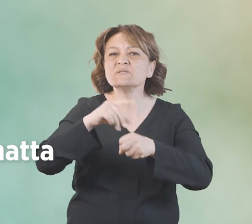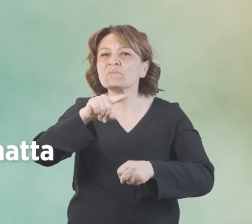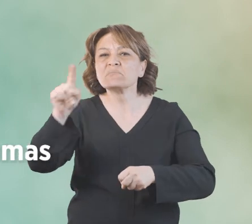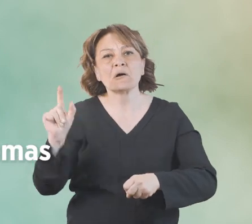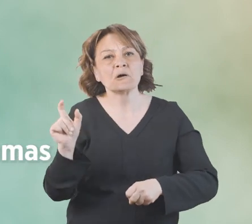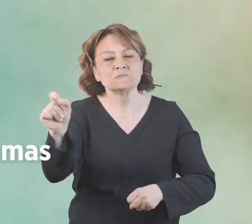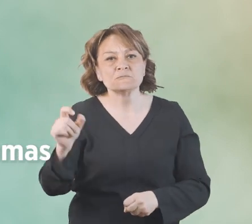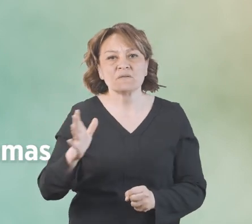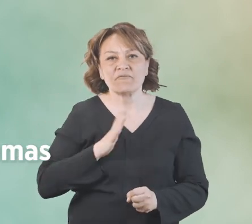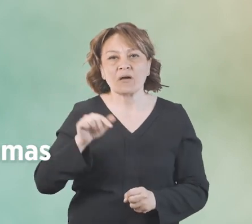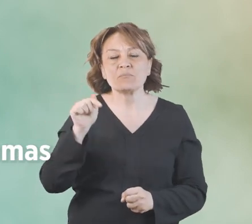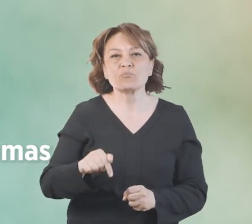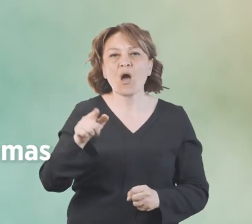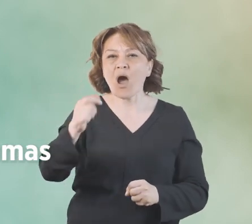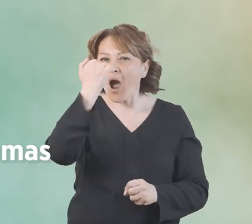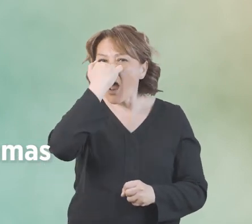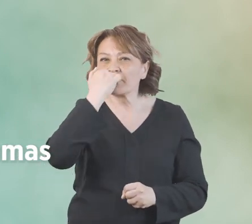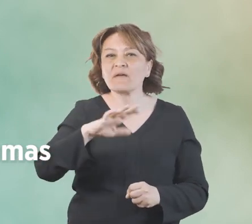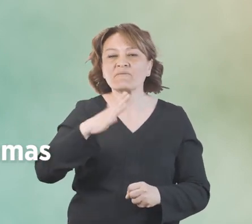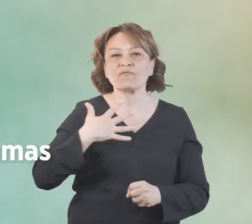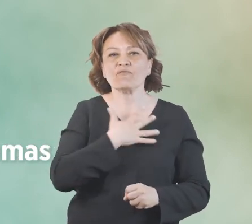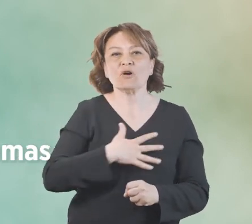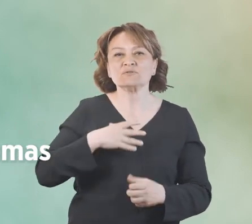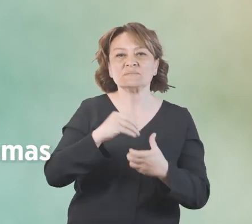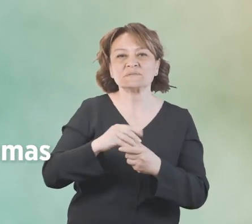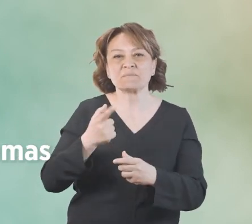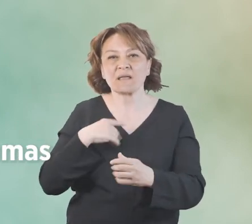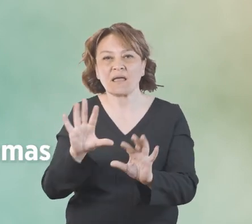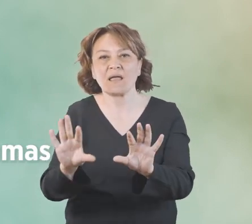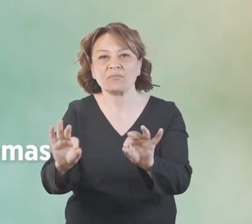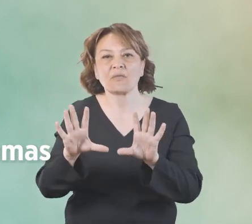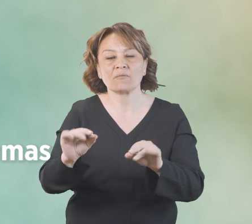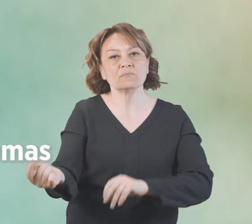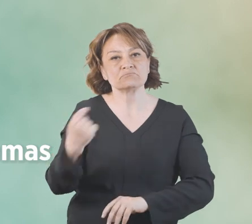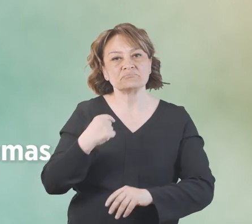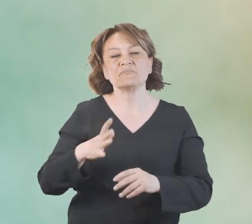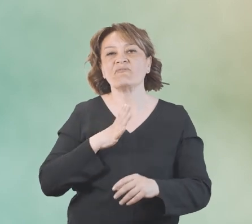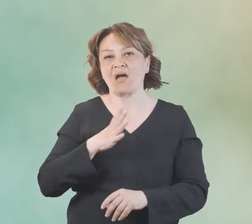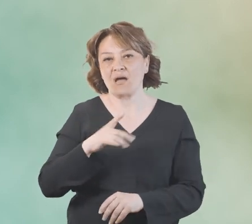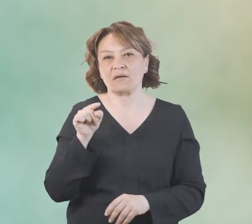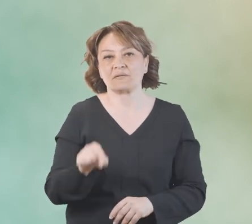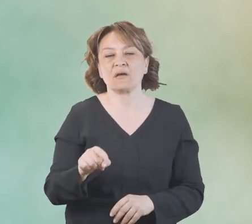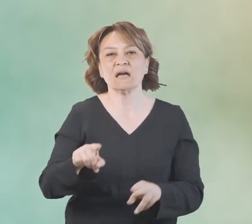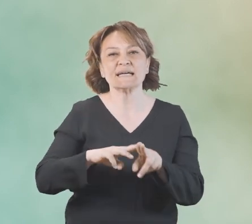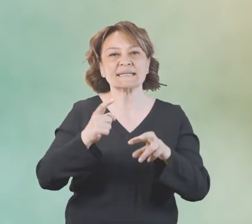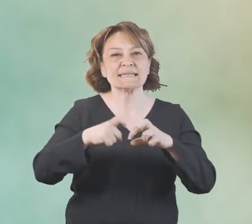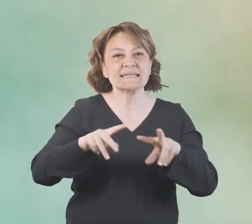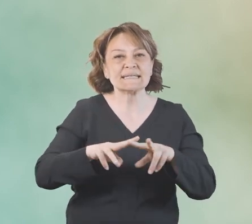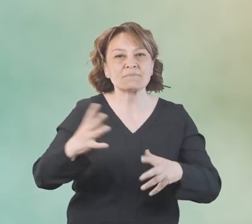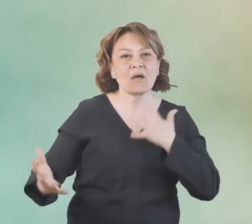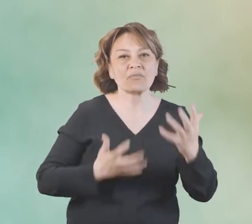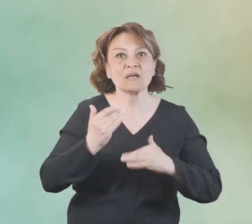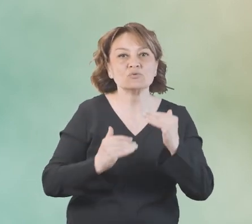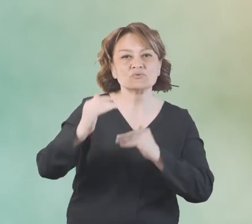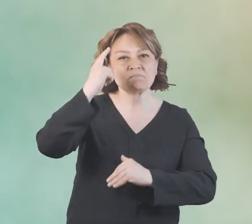da ısırabilir. Bu hayvanların kanı veya vücut sıvılarıyla temas etmekte insana hastalığı bulaştırır. Kırım-Kongo kanamalı ateşi